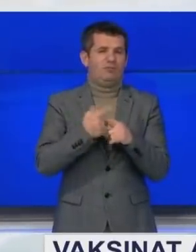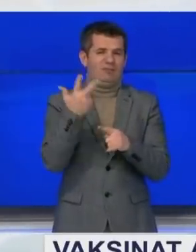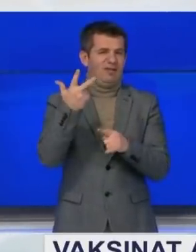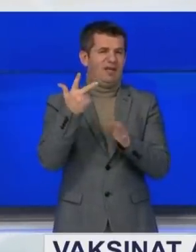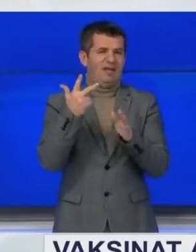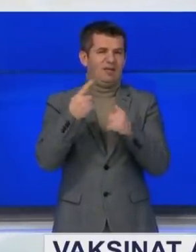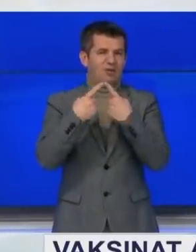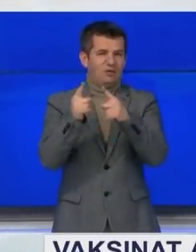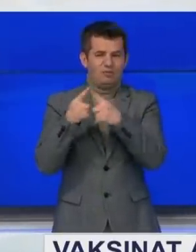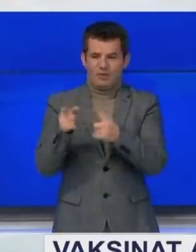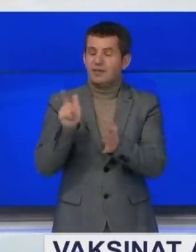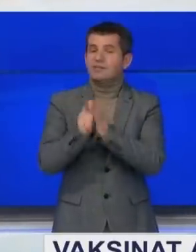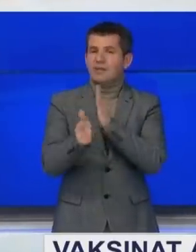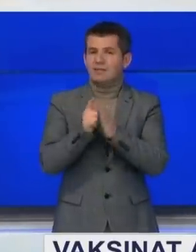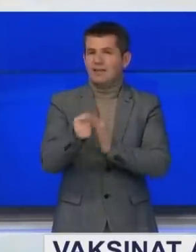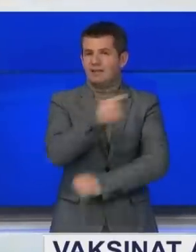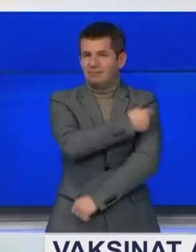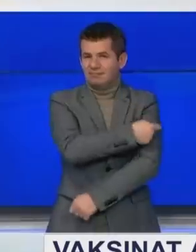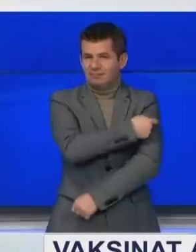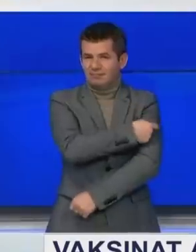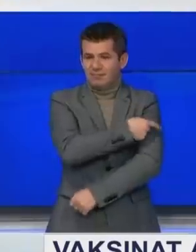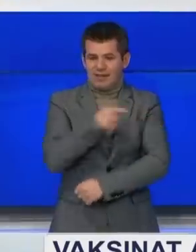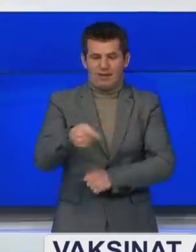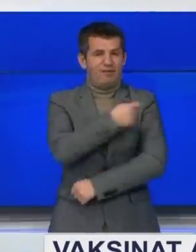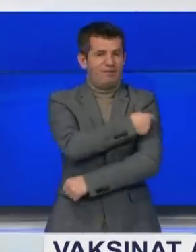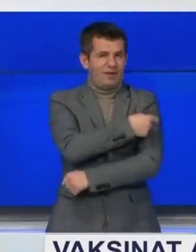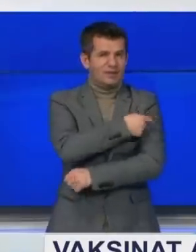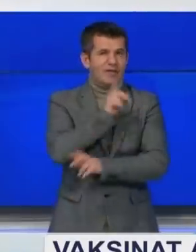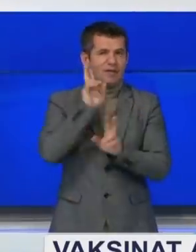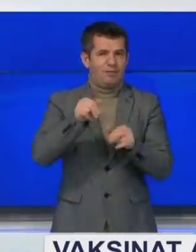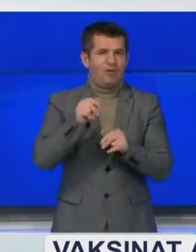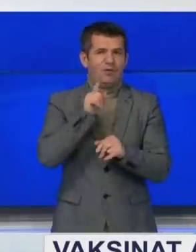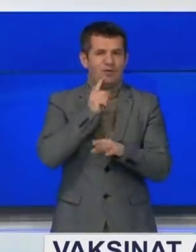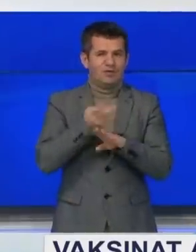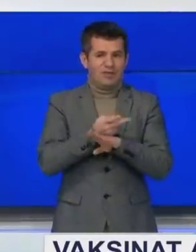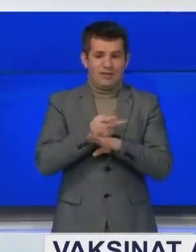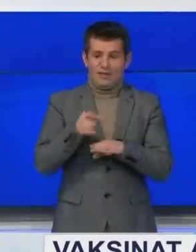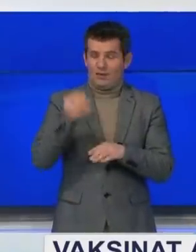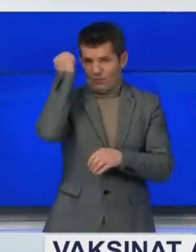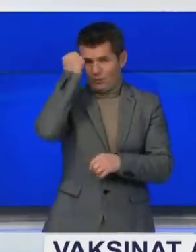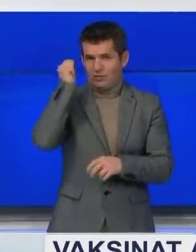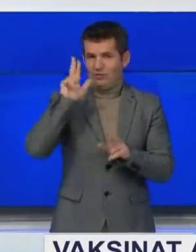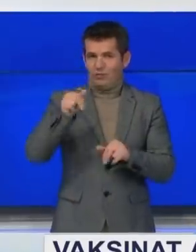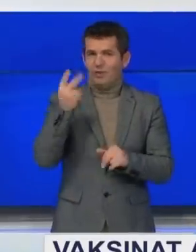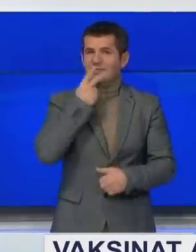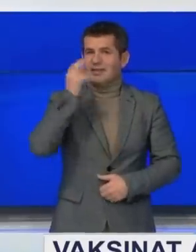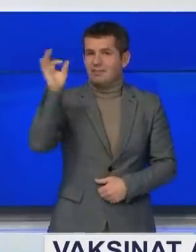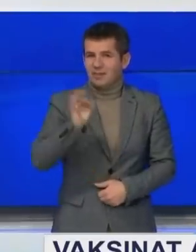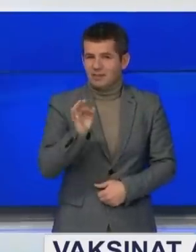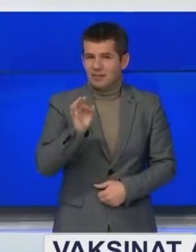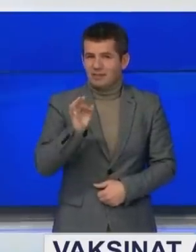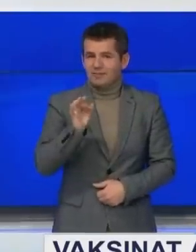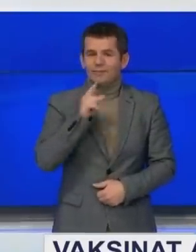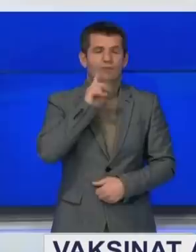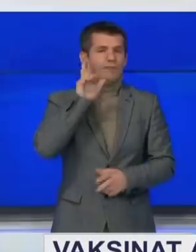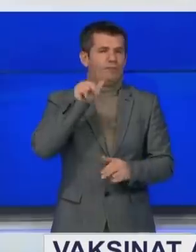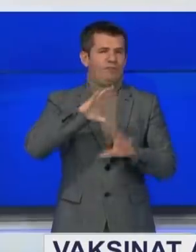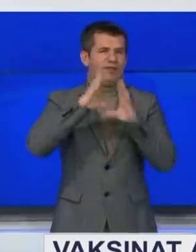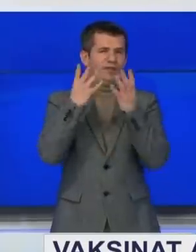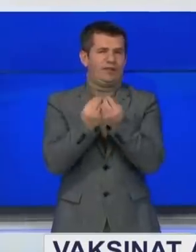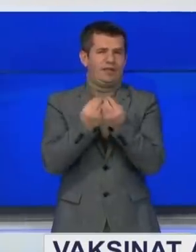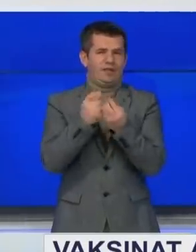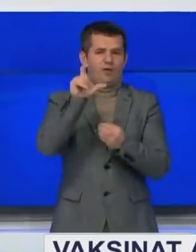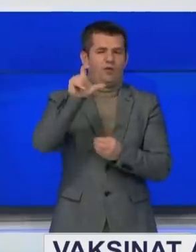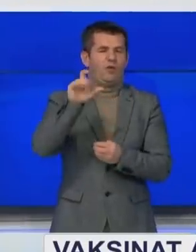emergjant kunder COVID-19. Kjo vakcin për vendet përfituese ku bën pjese dhe Kosovë amë 20% është siguruan nga mekanizmi